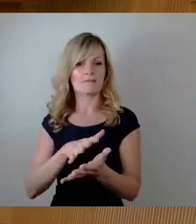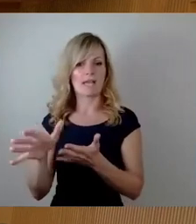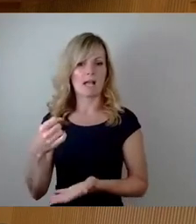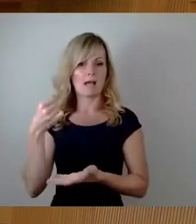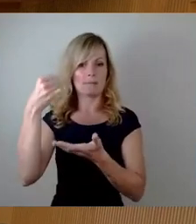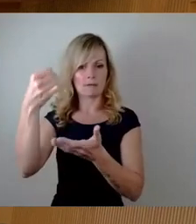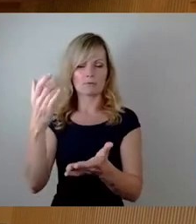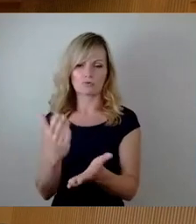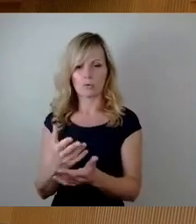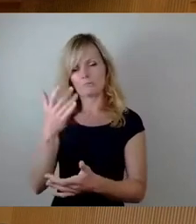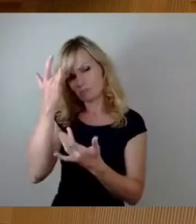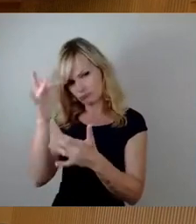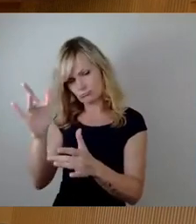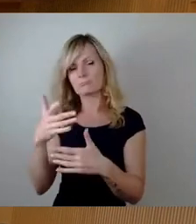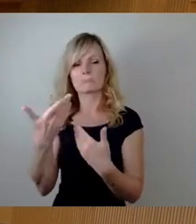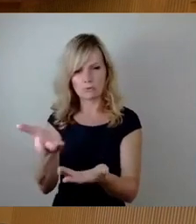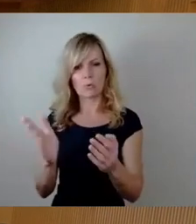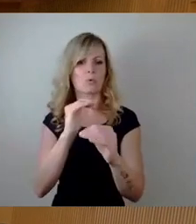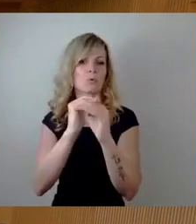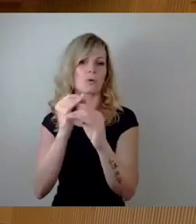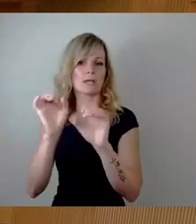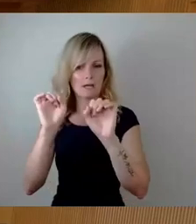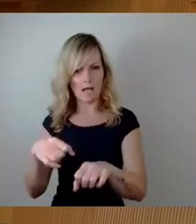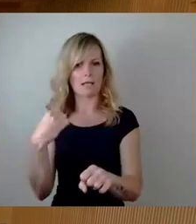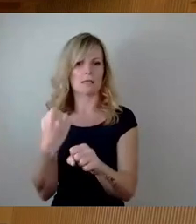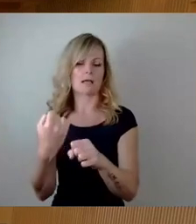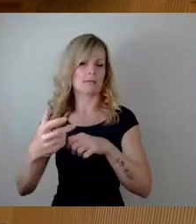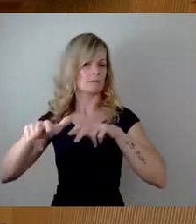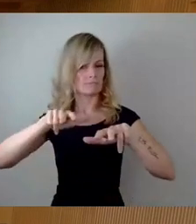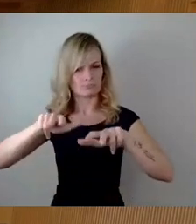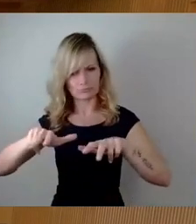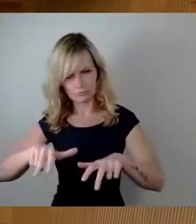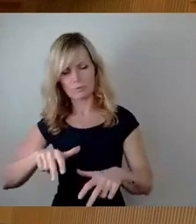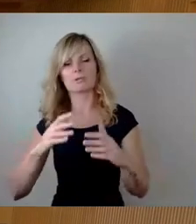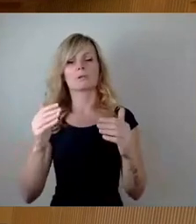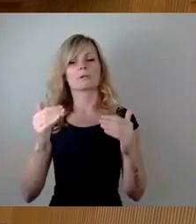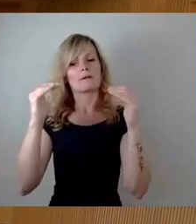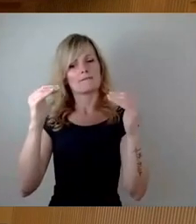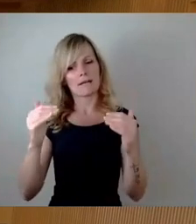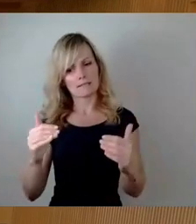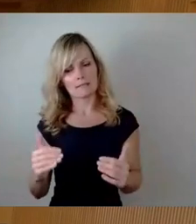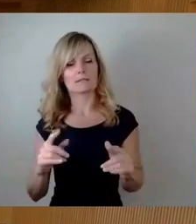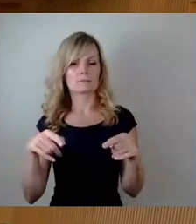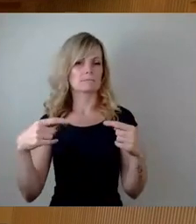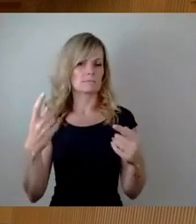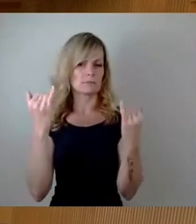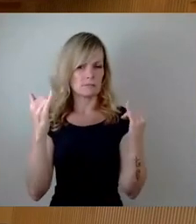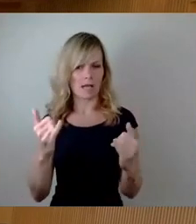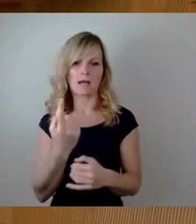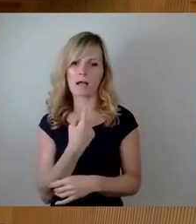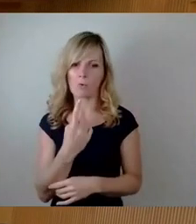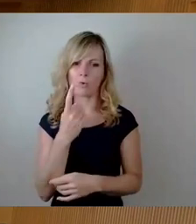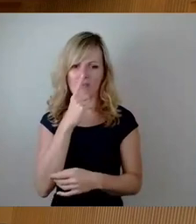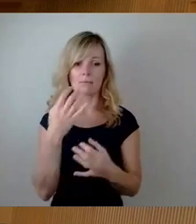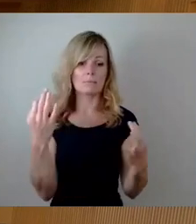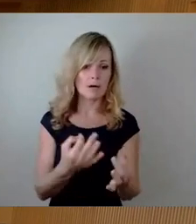sodass die Kollegen arbeiten können. Und die weiteren Sachen im weiteren Fortgang werden wir natürlich dann auch, wenn es weitere